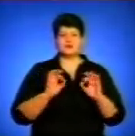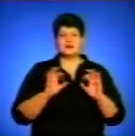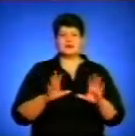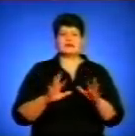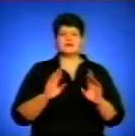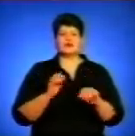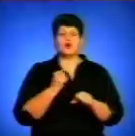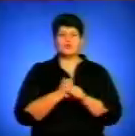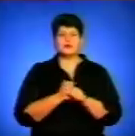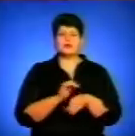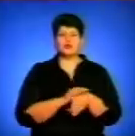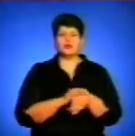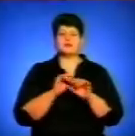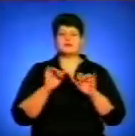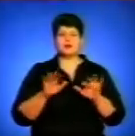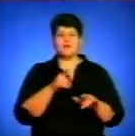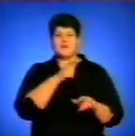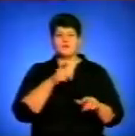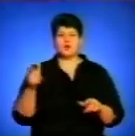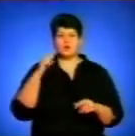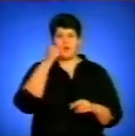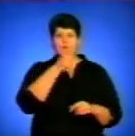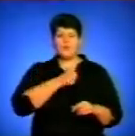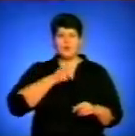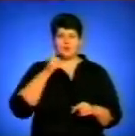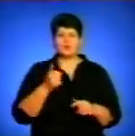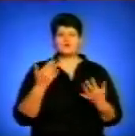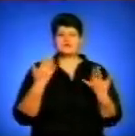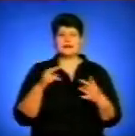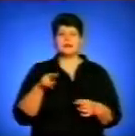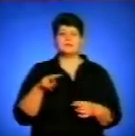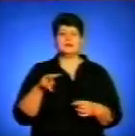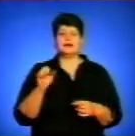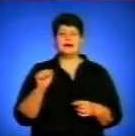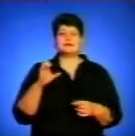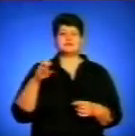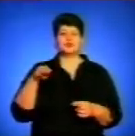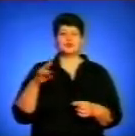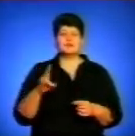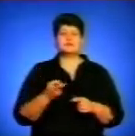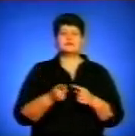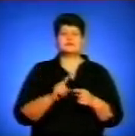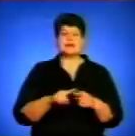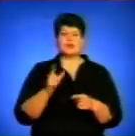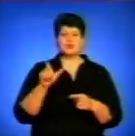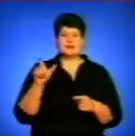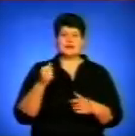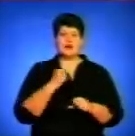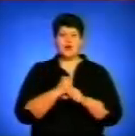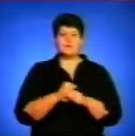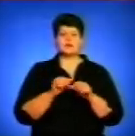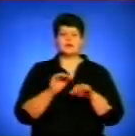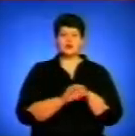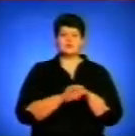добрі діла впродовж всього року, оскільки ПЛАСТУН – це людина, яка робить добре діло кожного дня,